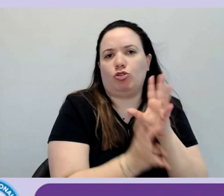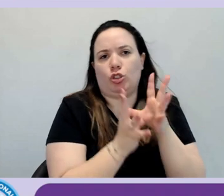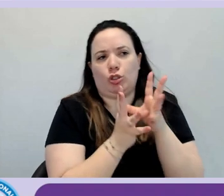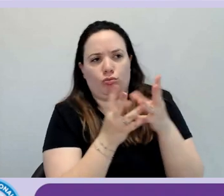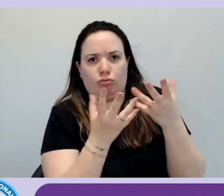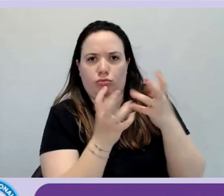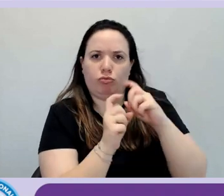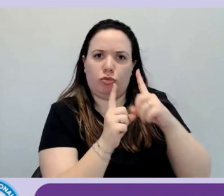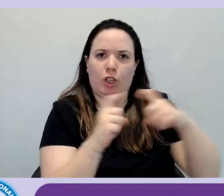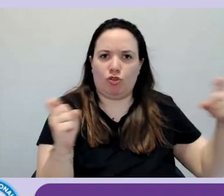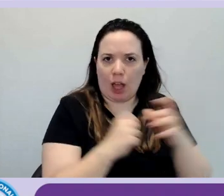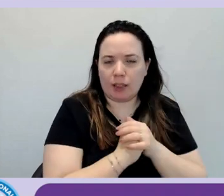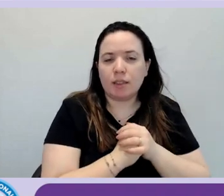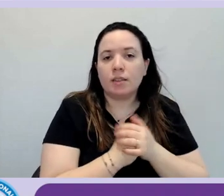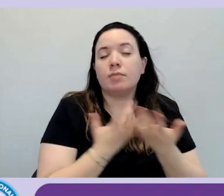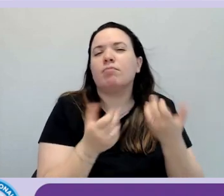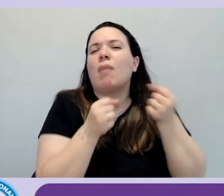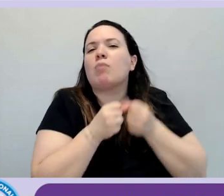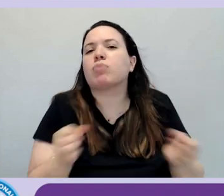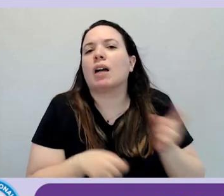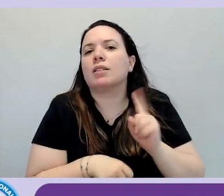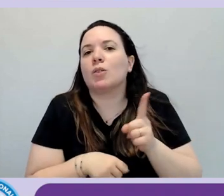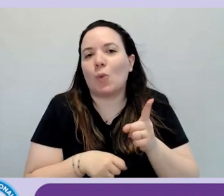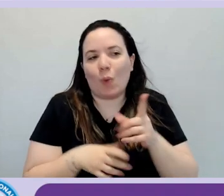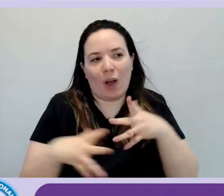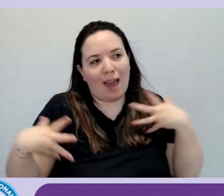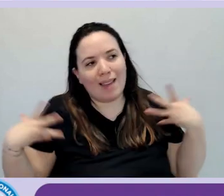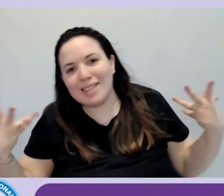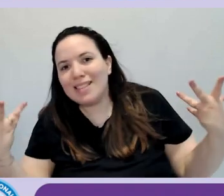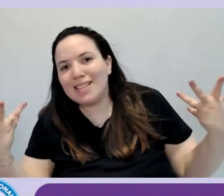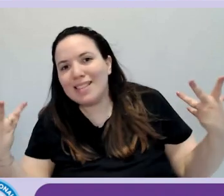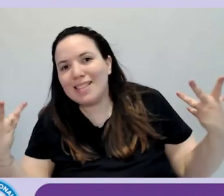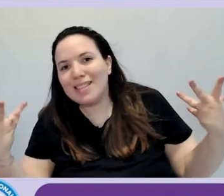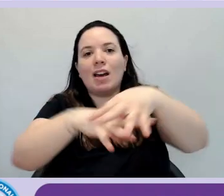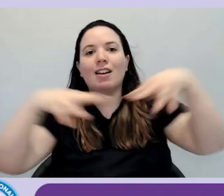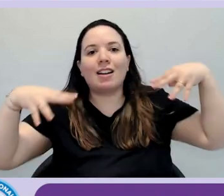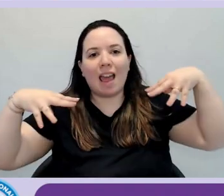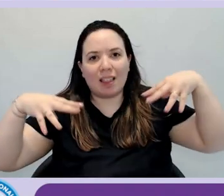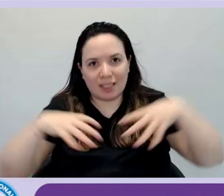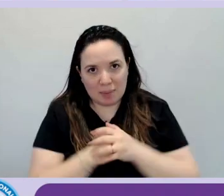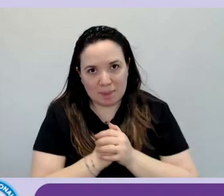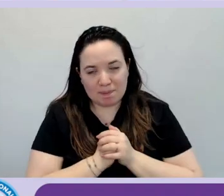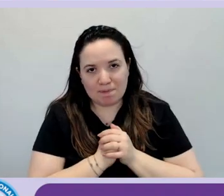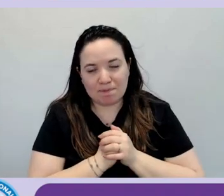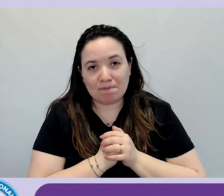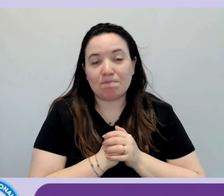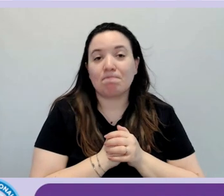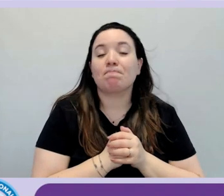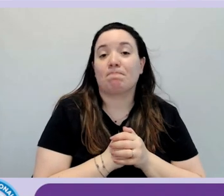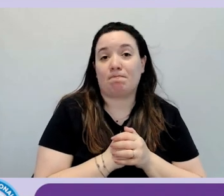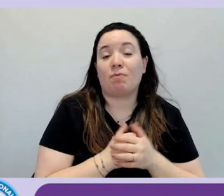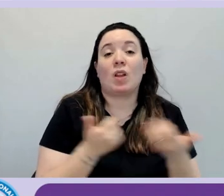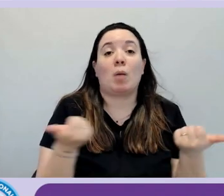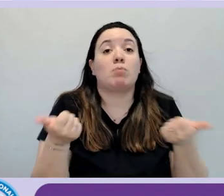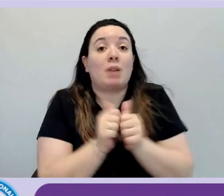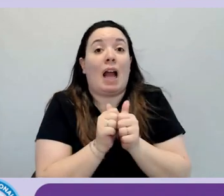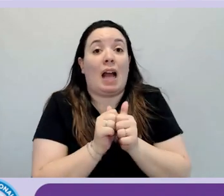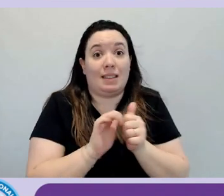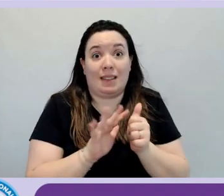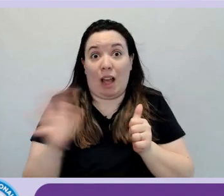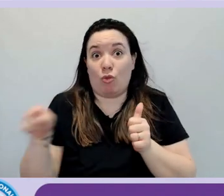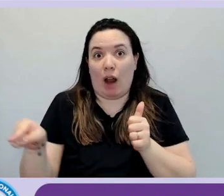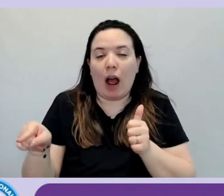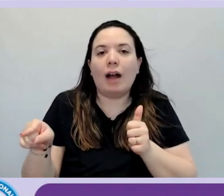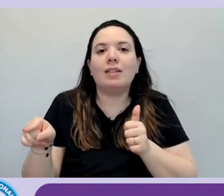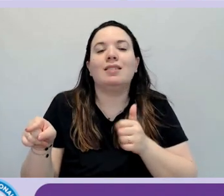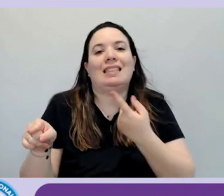Il concetto di base è lavorare assieme per fare rete. L'altro partner che organizza l